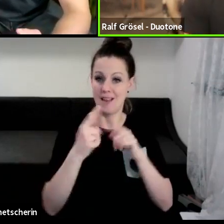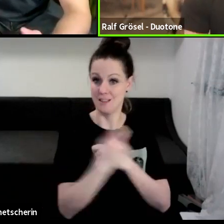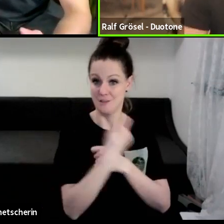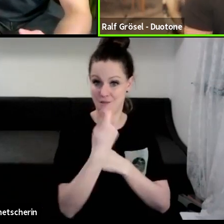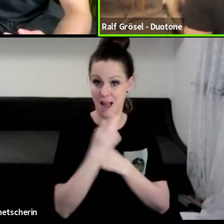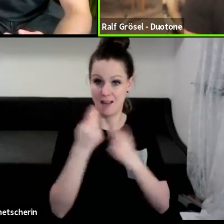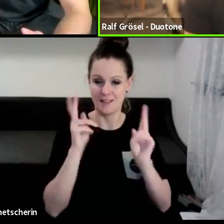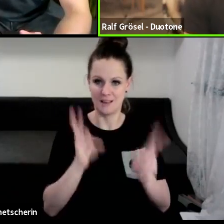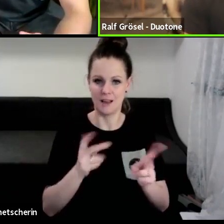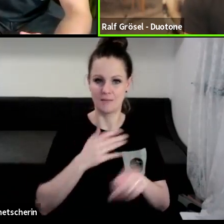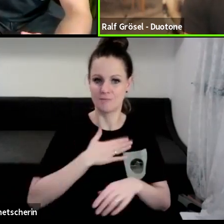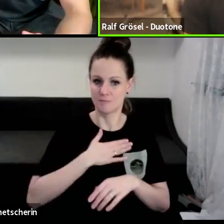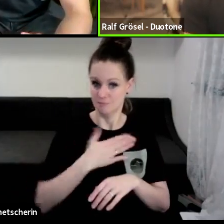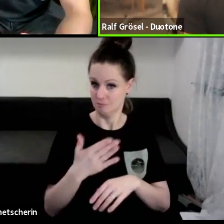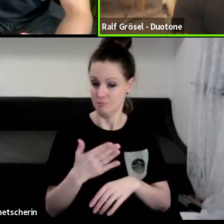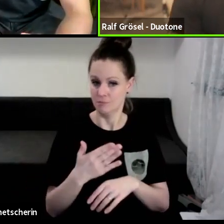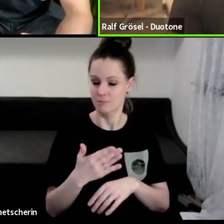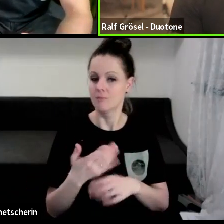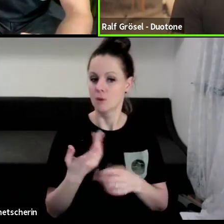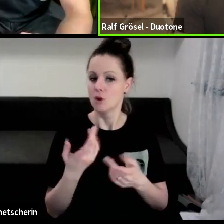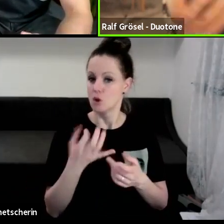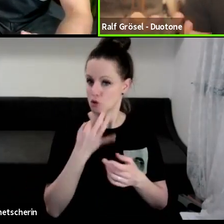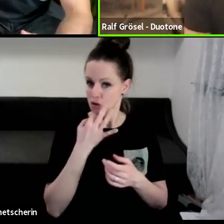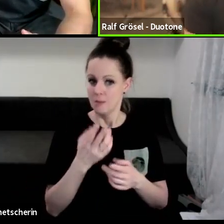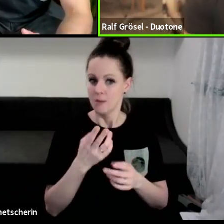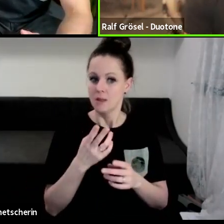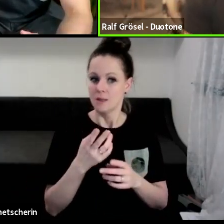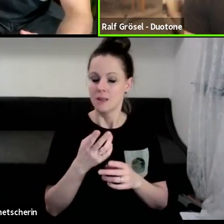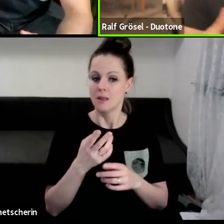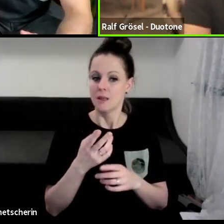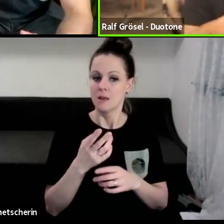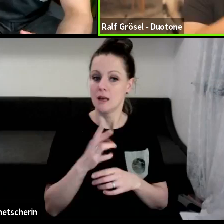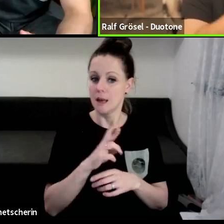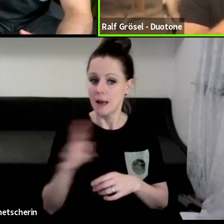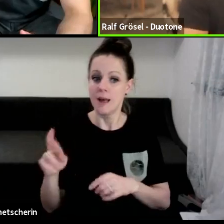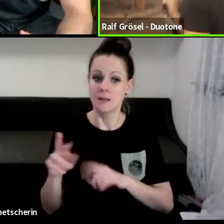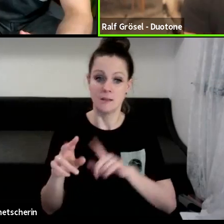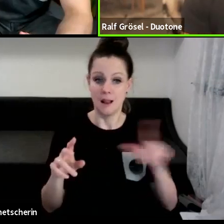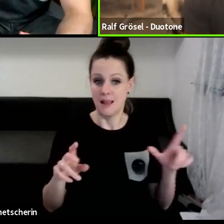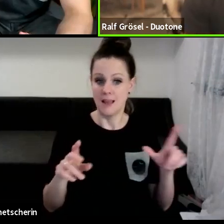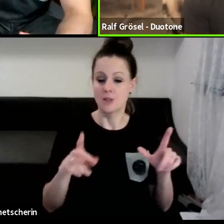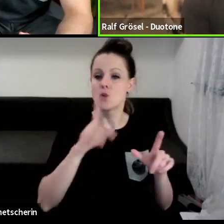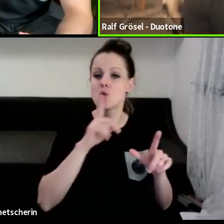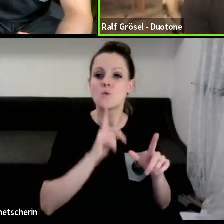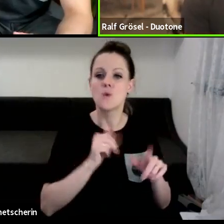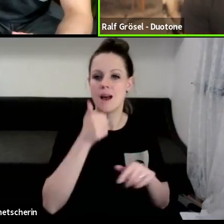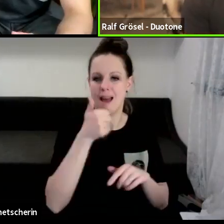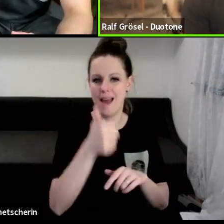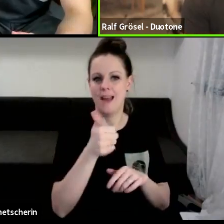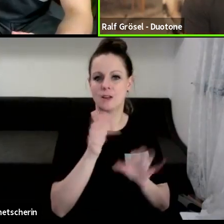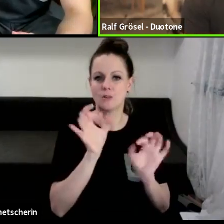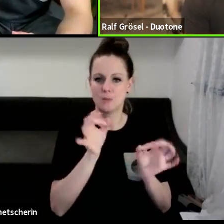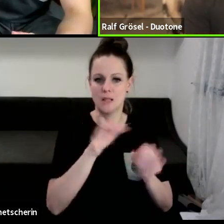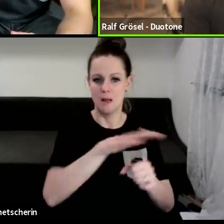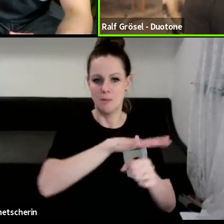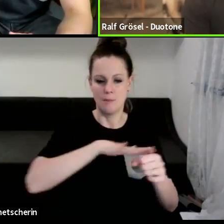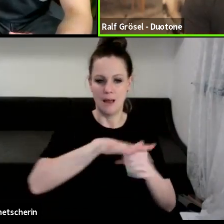Nichtsdestotrotz, gebe ich dir absolut recht, man kann links als auch rechts für einen spezifischen Bereich trotzdem verwenden.